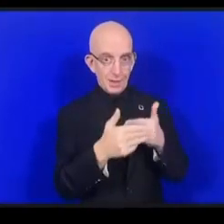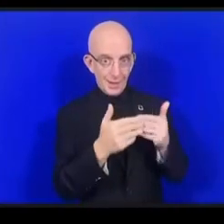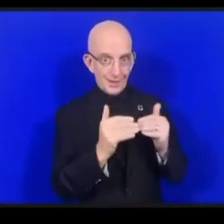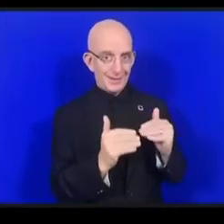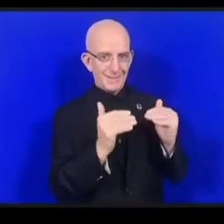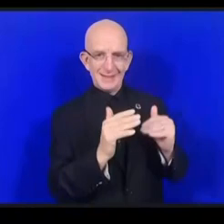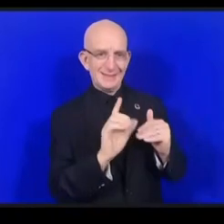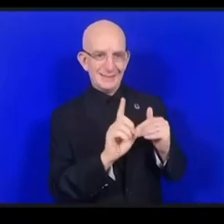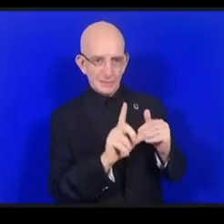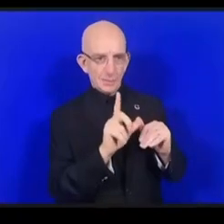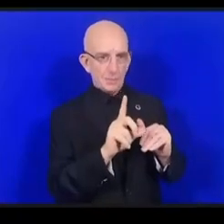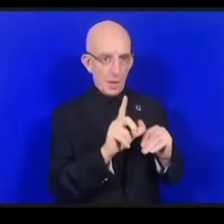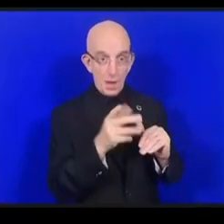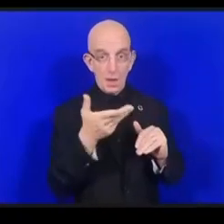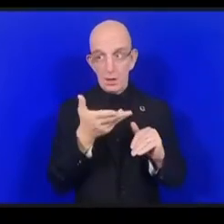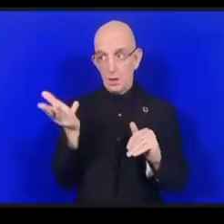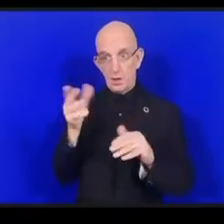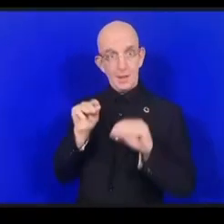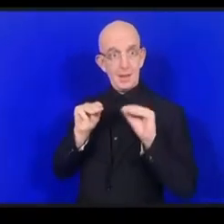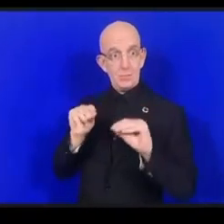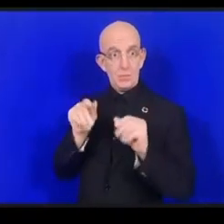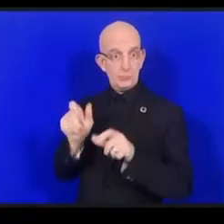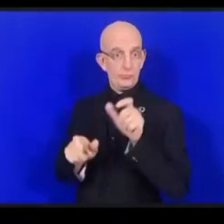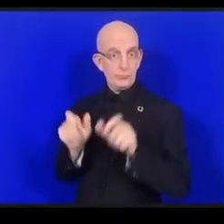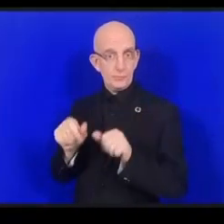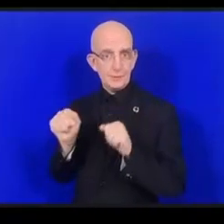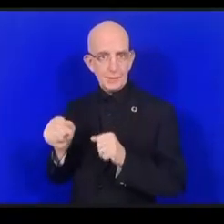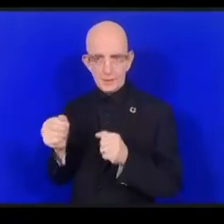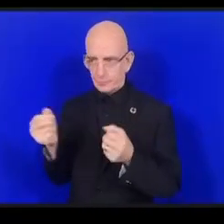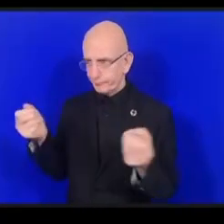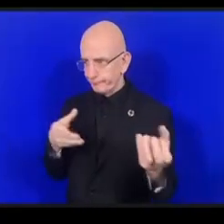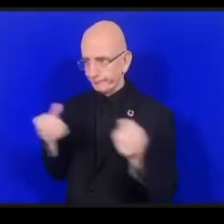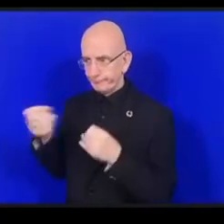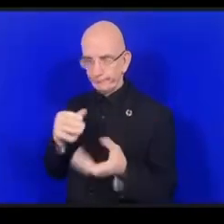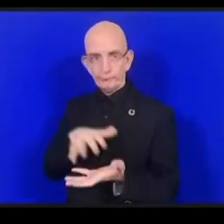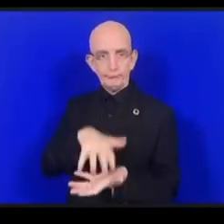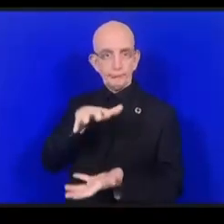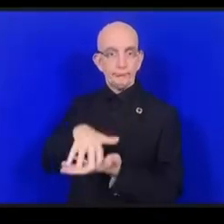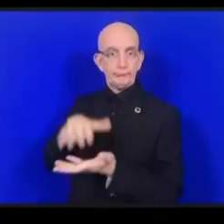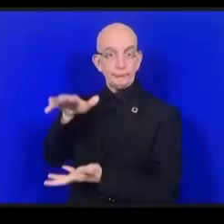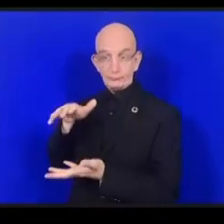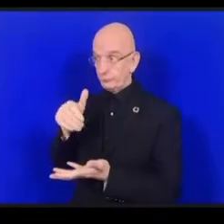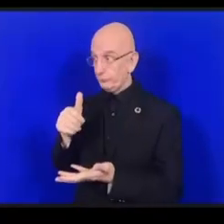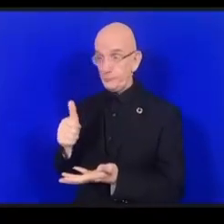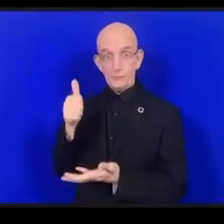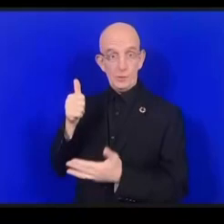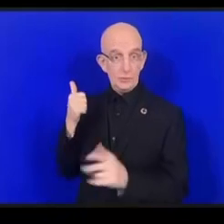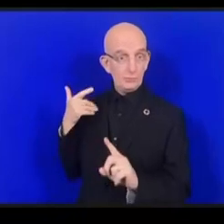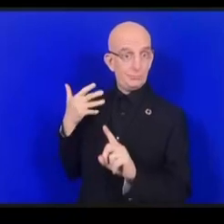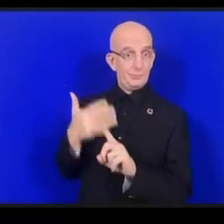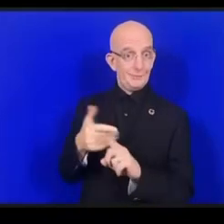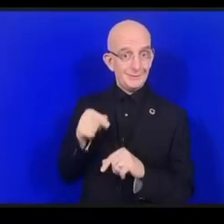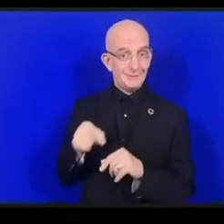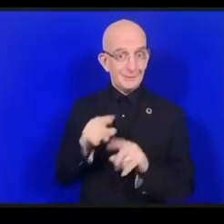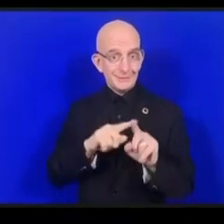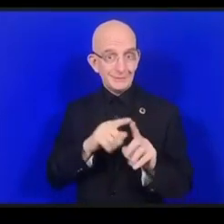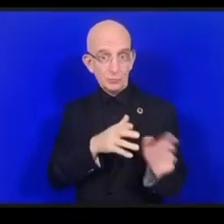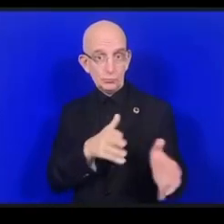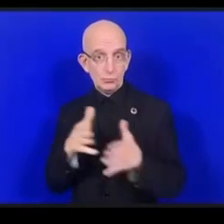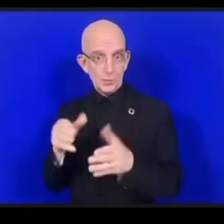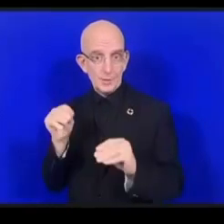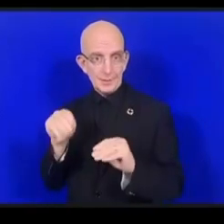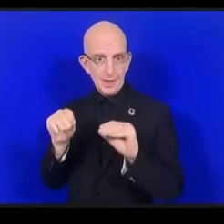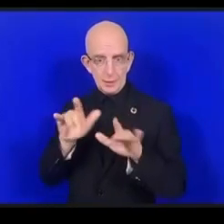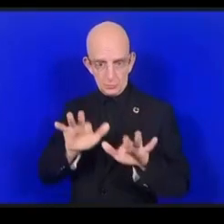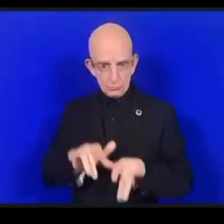آليات يمكن أن توضع في المنصات مثل مثلا استخدام الصور بدون